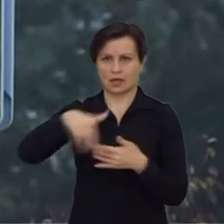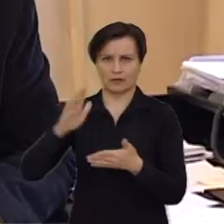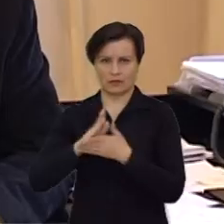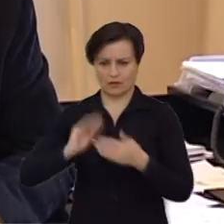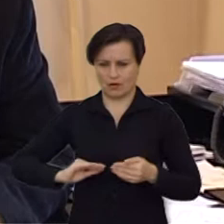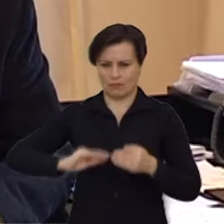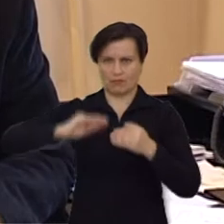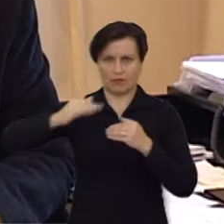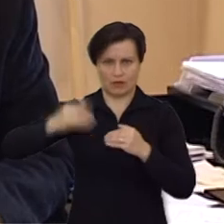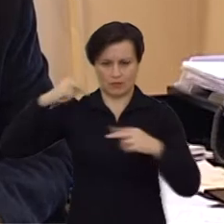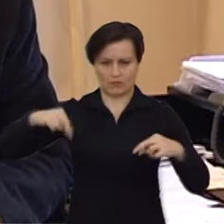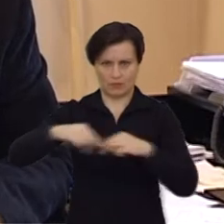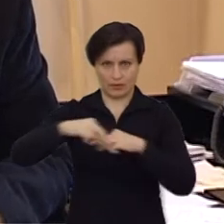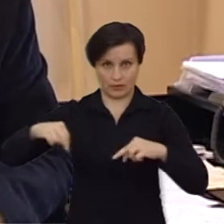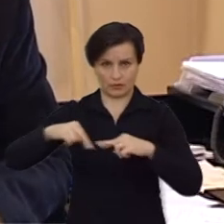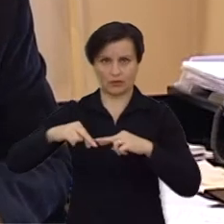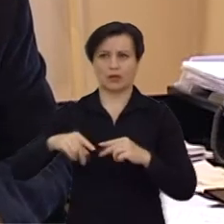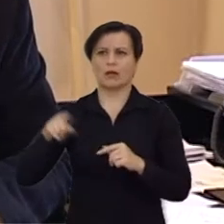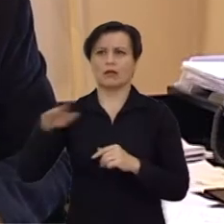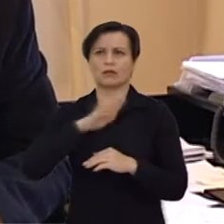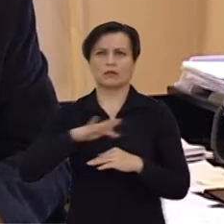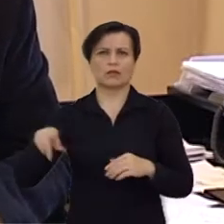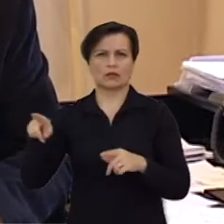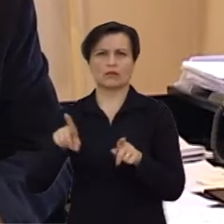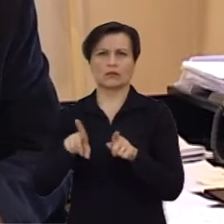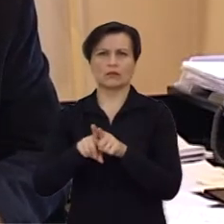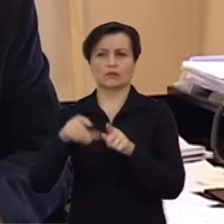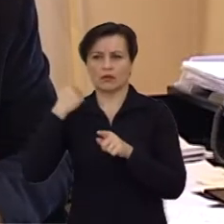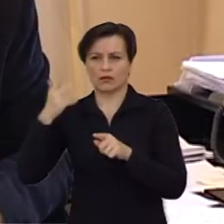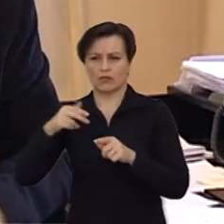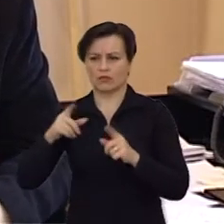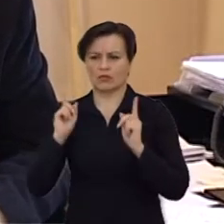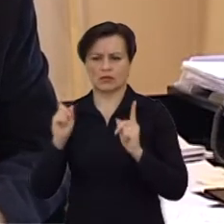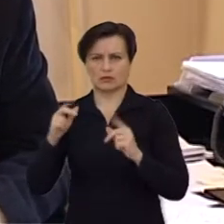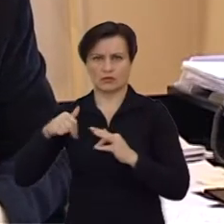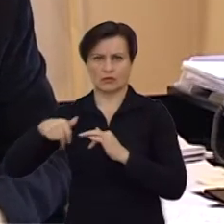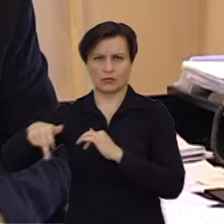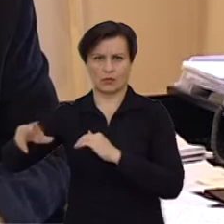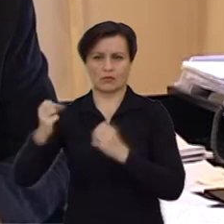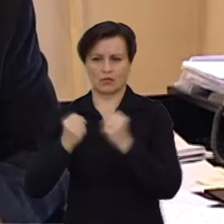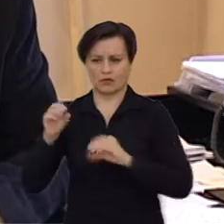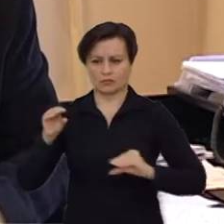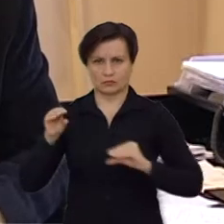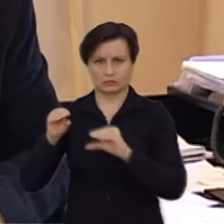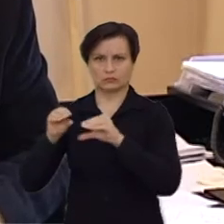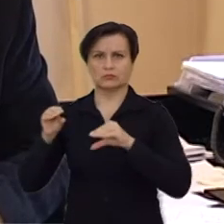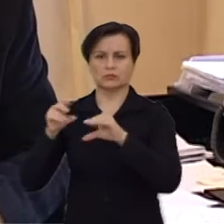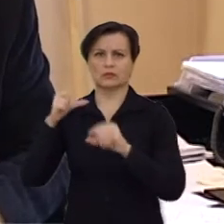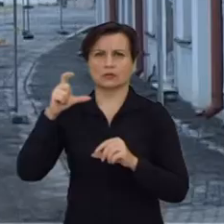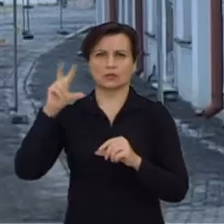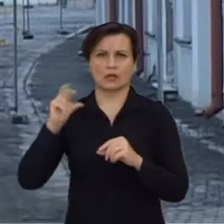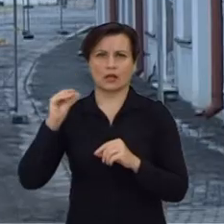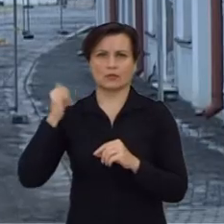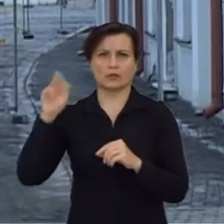ją pereje po to vaikai į mokyklą turi eiti nesaugiai važiuojama dalimi, kur atvažiuoja automobilį nuo chemiko